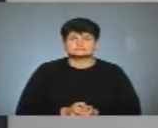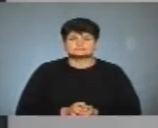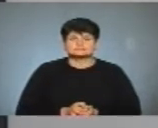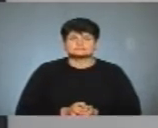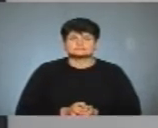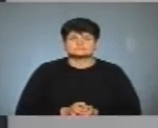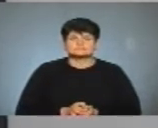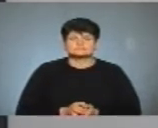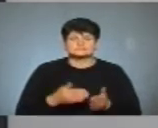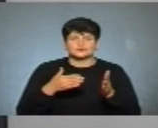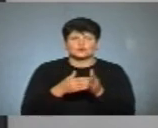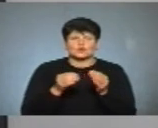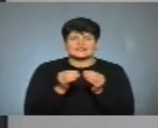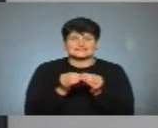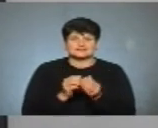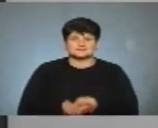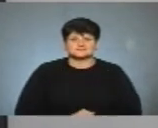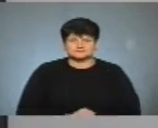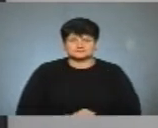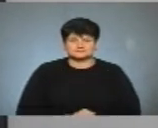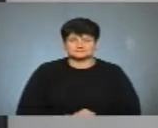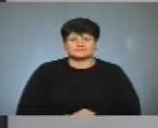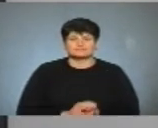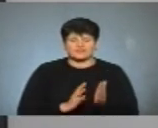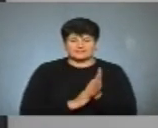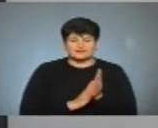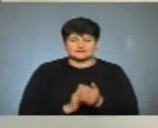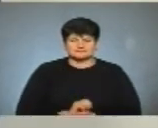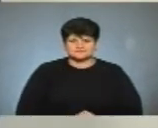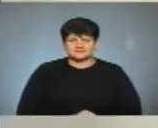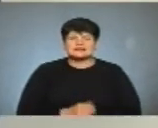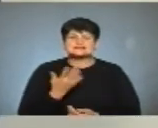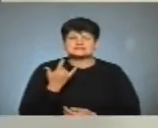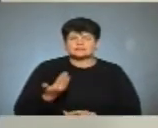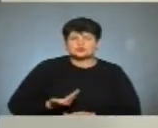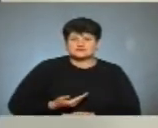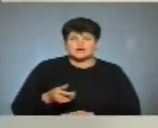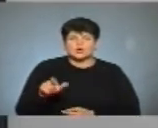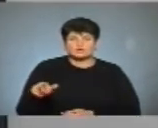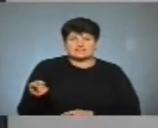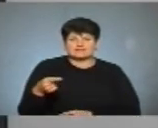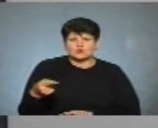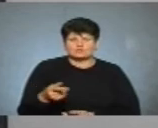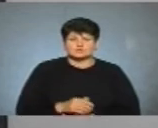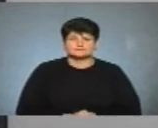До десяти. Дев'ять. Скільки проживає людей в Тернополі?